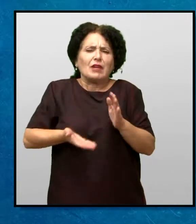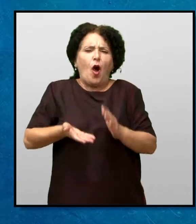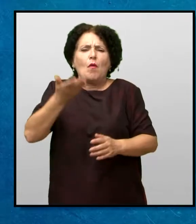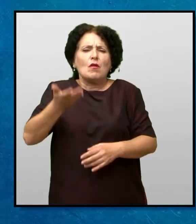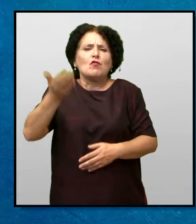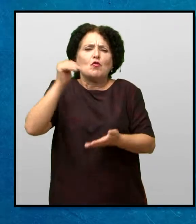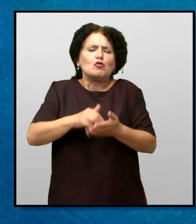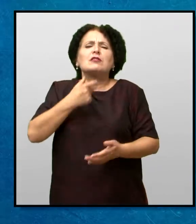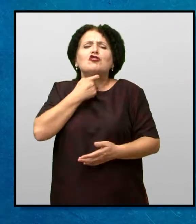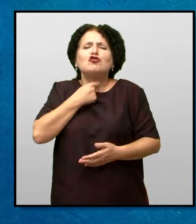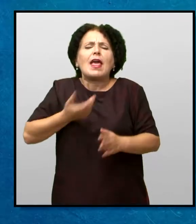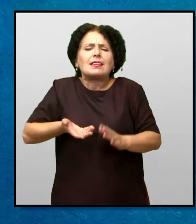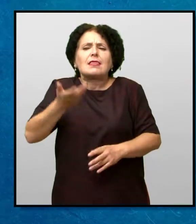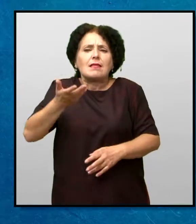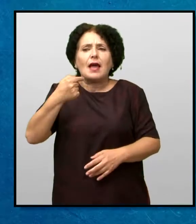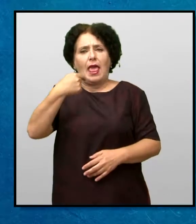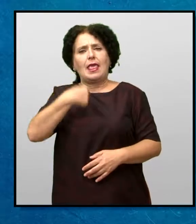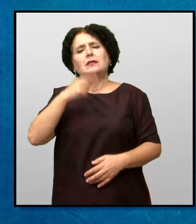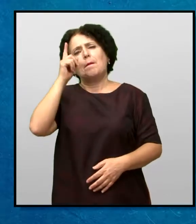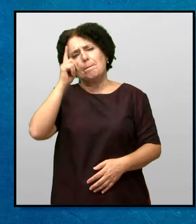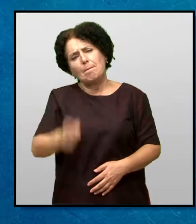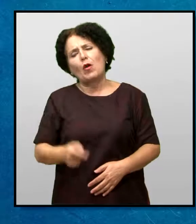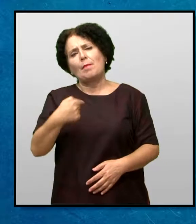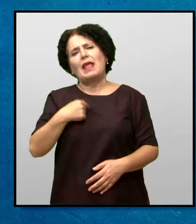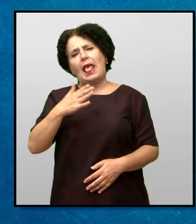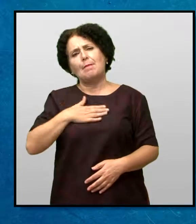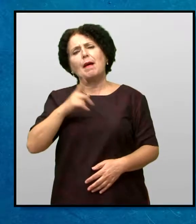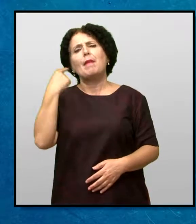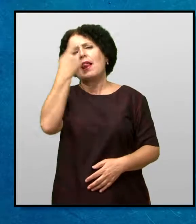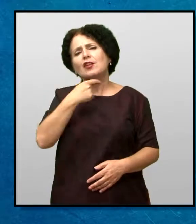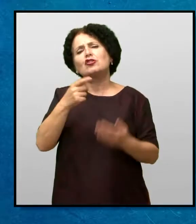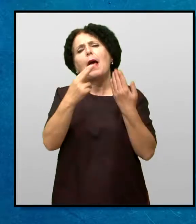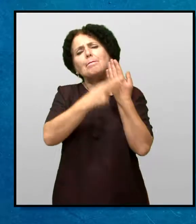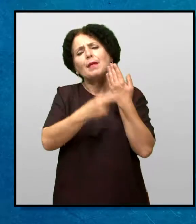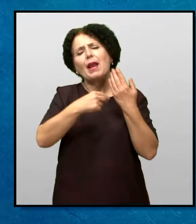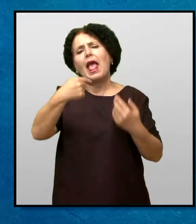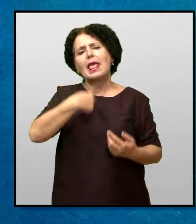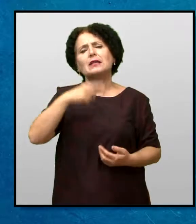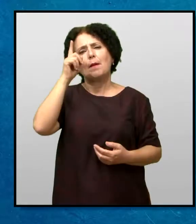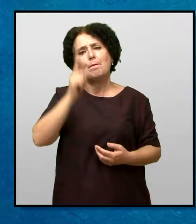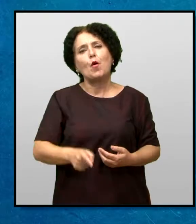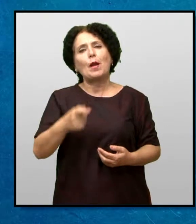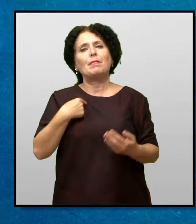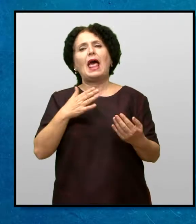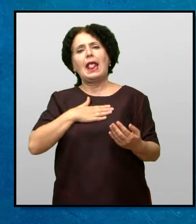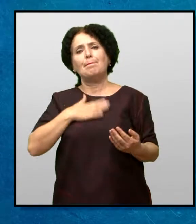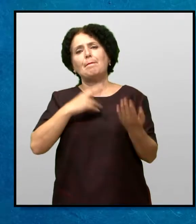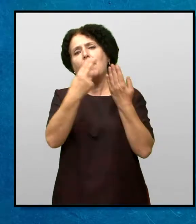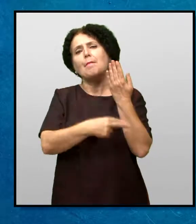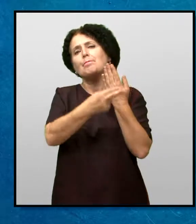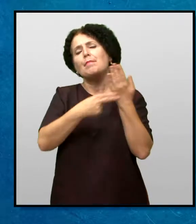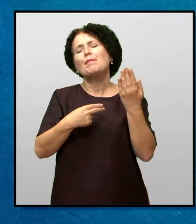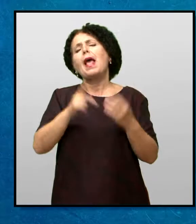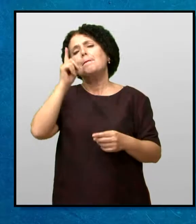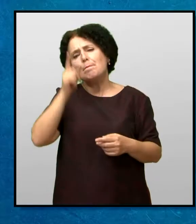повеќе и таа си рече во себе си Јас морам да имам собствена библија Јас морам да имам библија